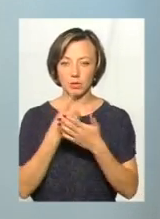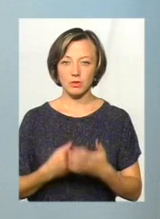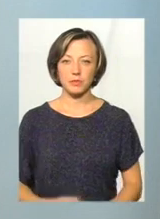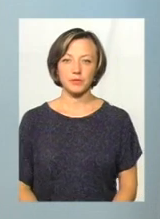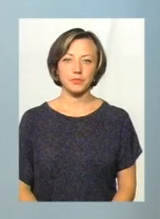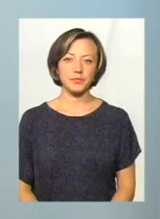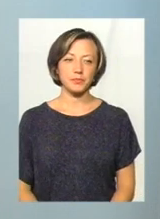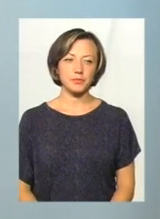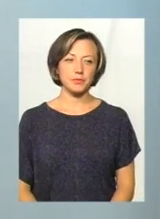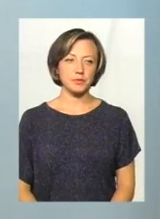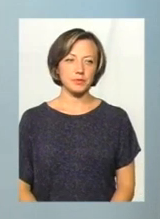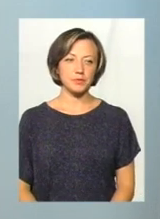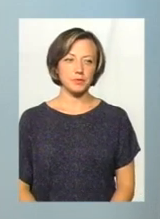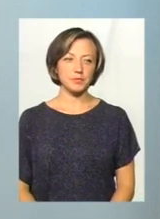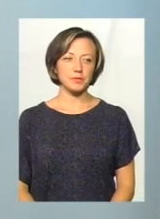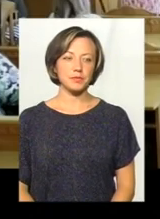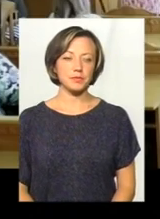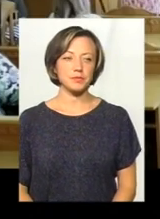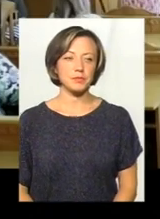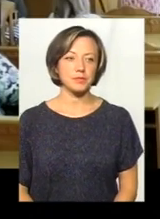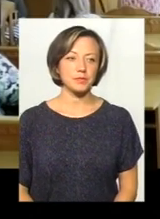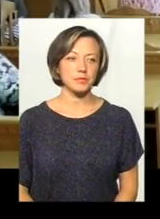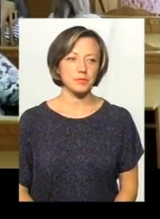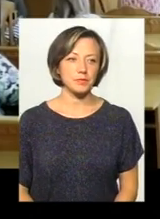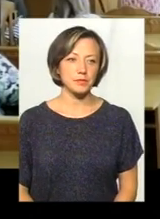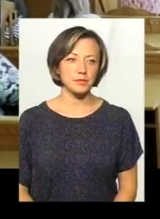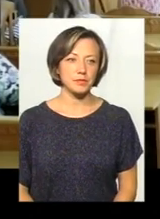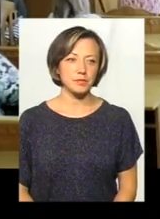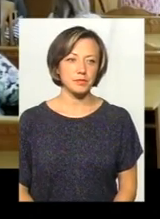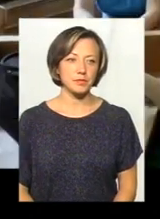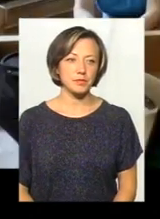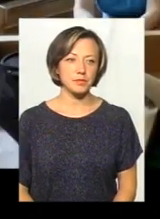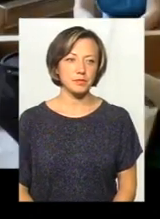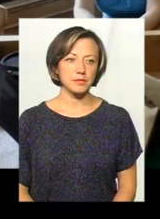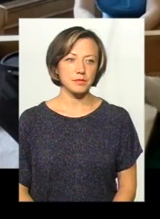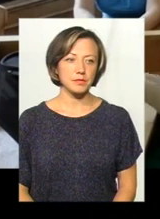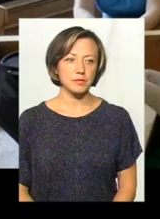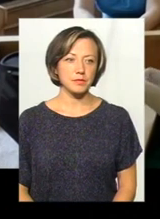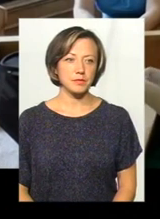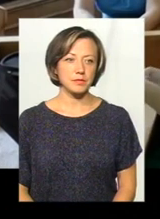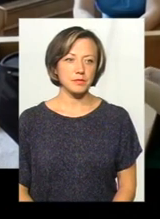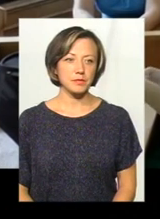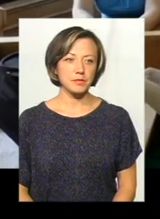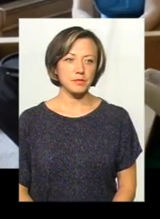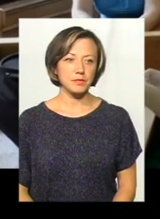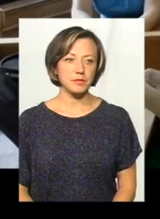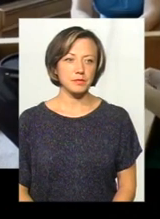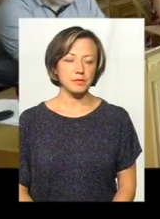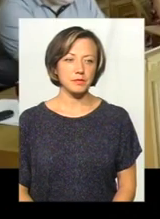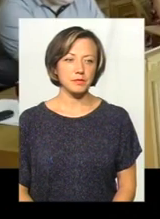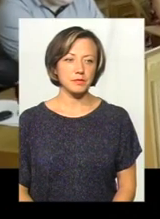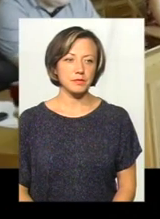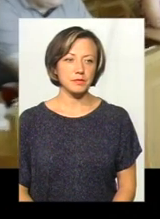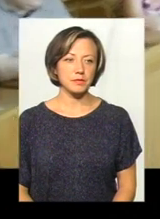показати нам, як це відбувалося. Я хочу запитати вас, в Пелецькому пілот, а на Івано